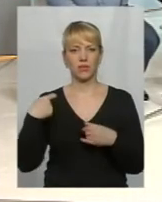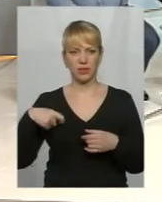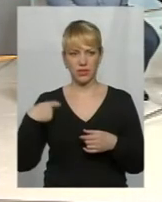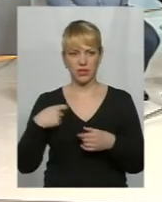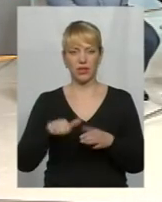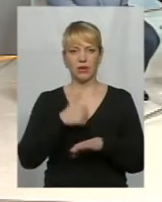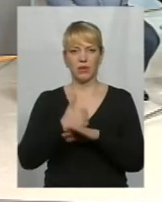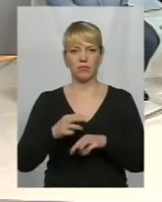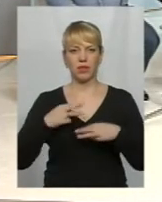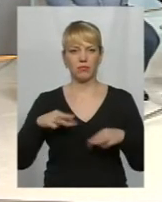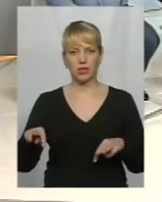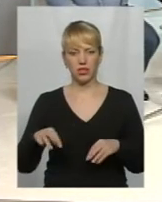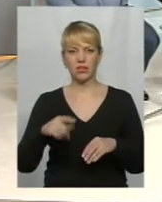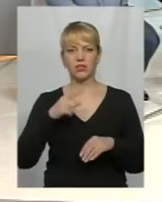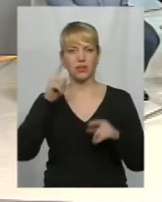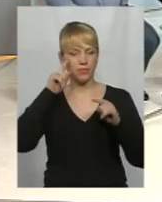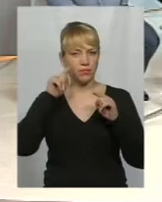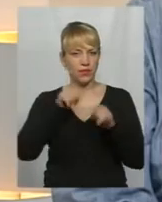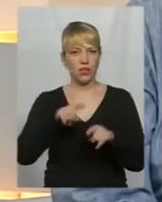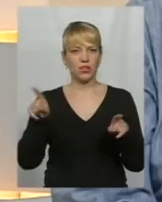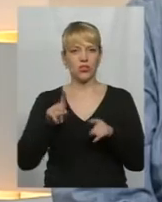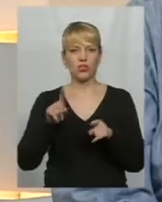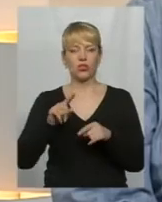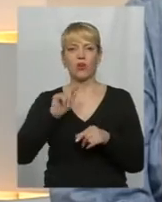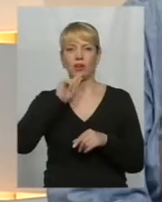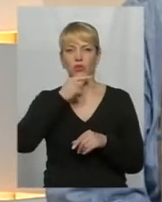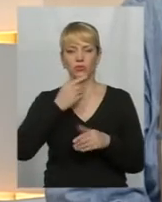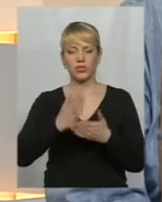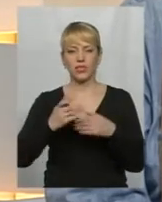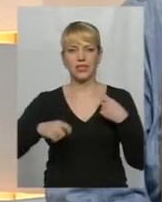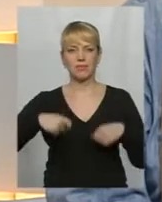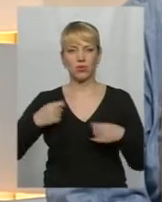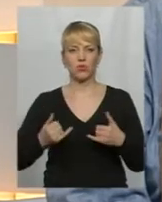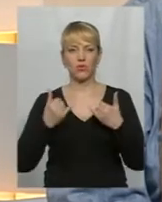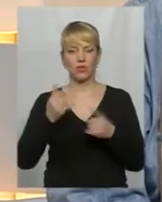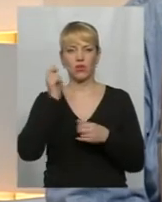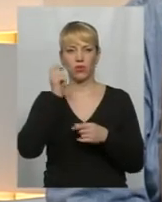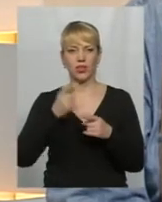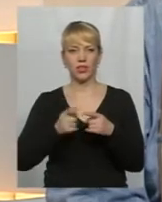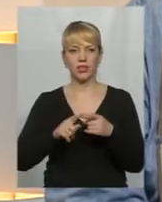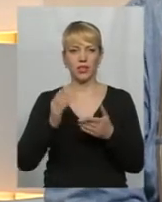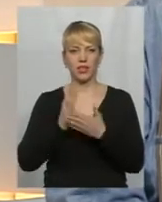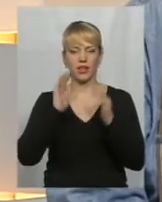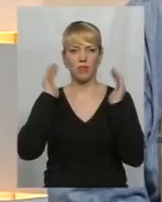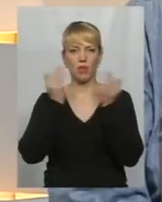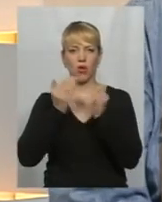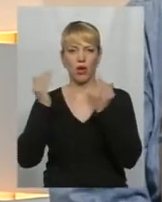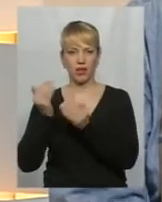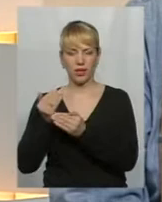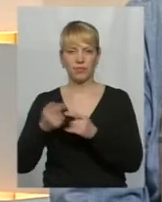прем'єр-міністр б'ють на те, що є економічно збитково для України оця блокада. Тому я взяв трошки такі